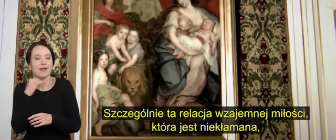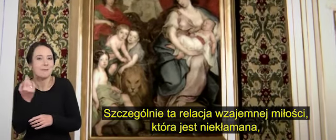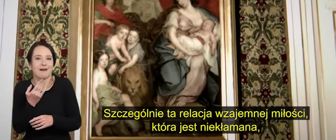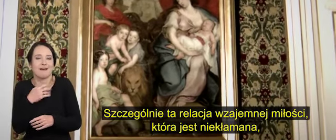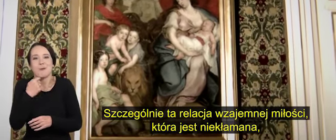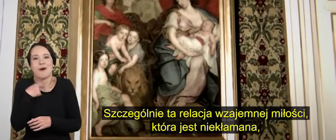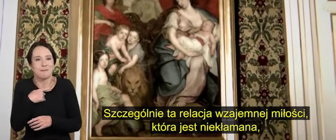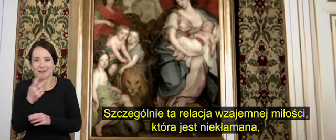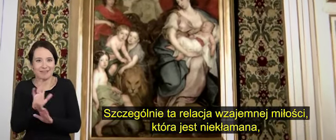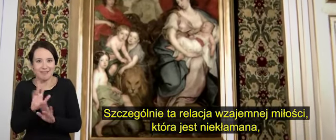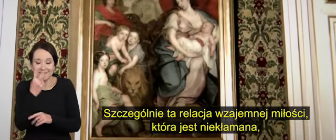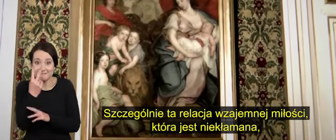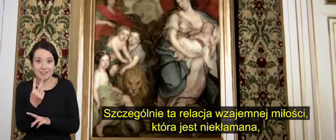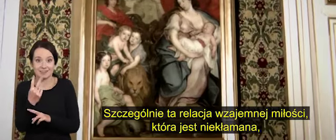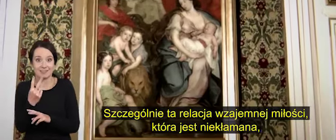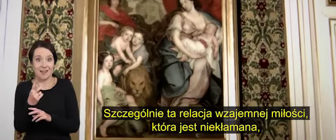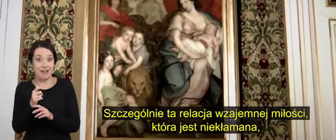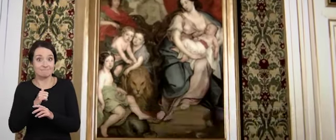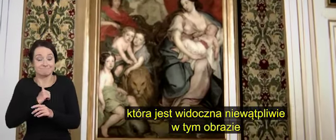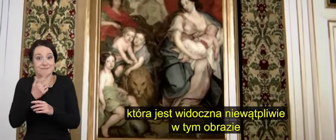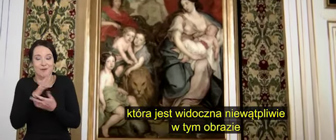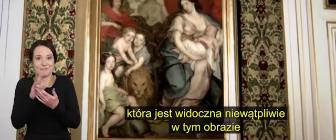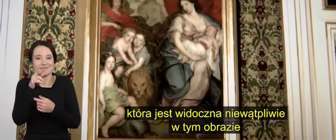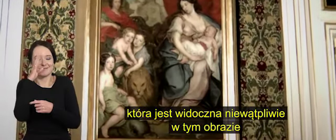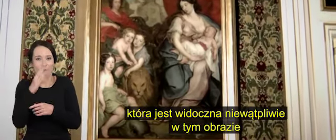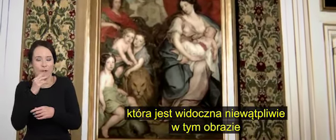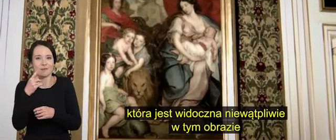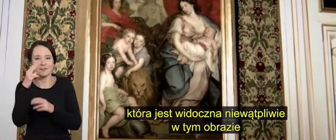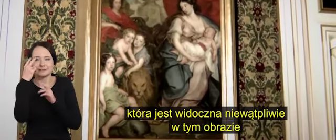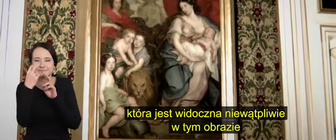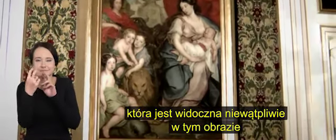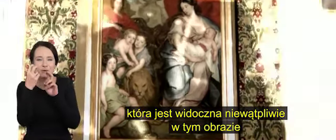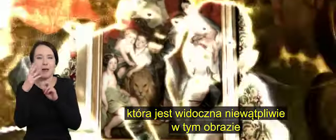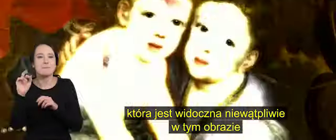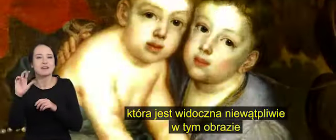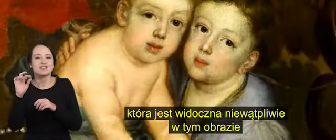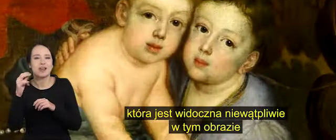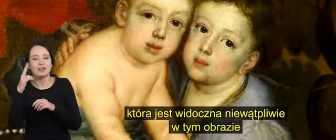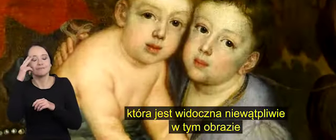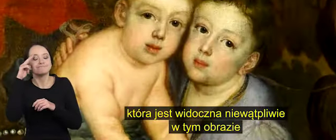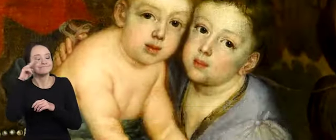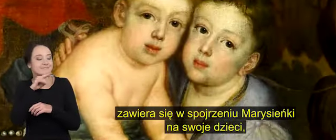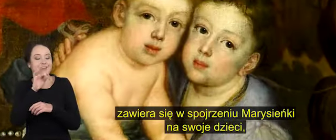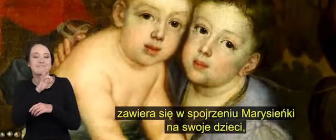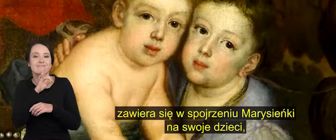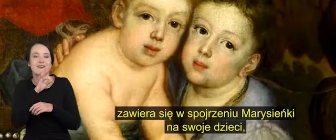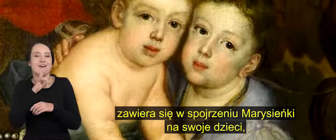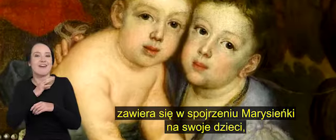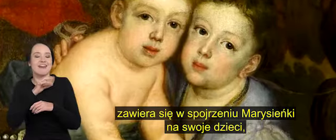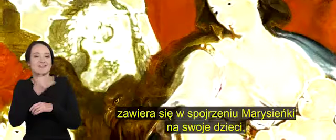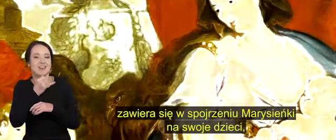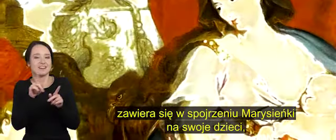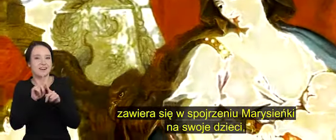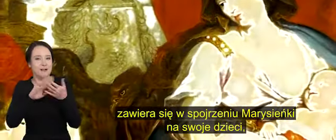relacja wzajemnej miłości, która jest niekłamana, która jest widoczna niewątpliwie w tym obrazie, zawiera się w